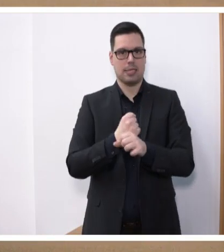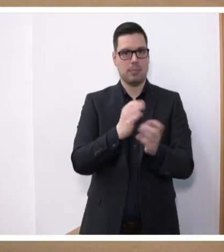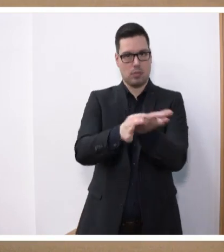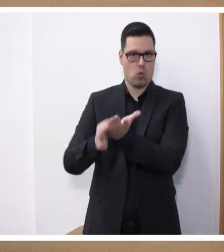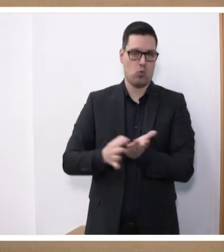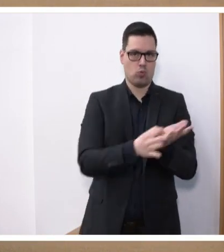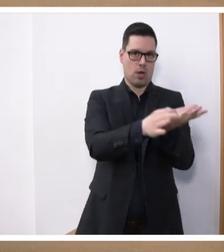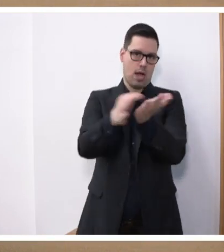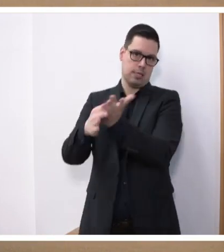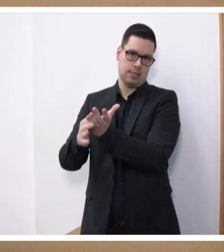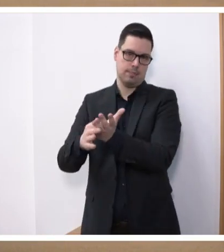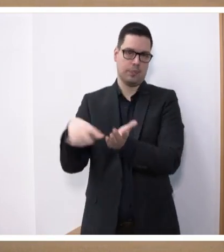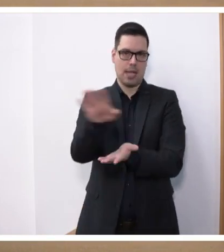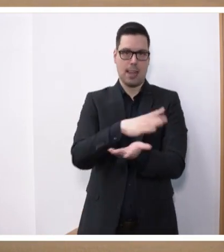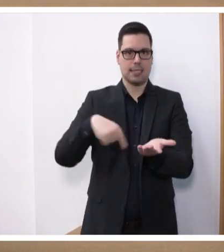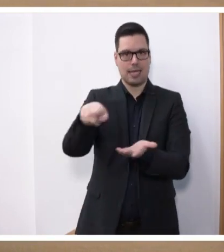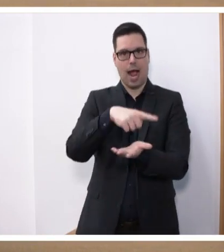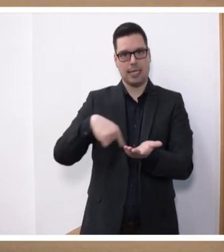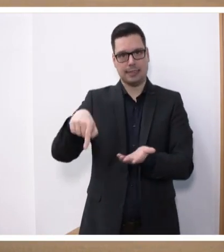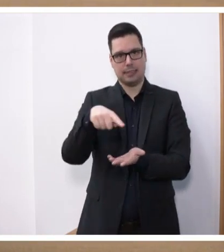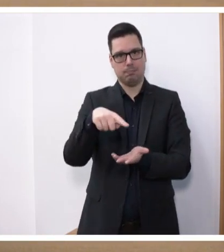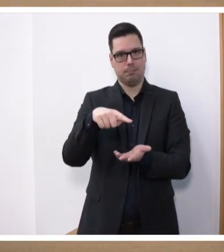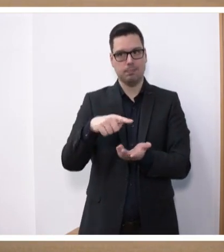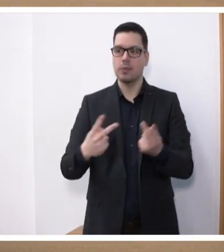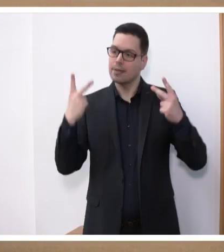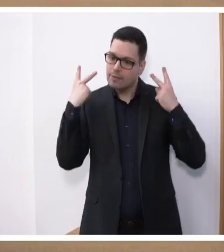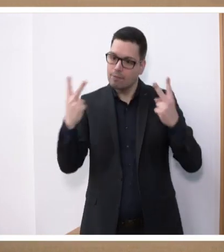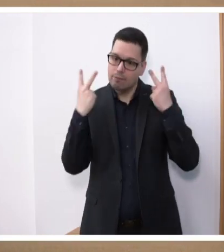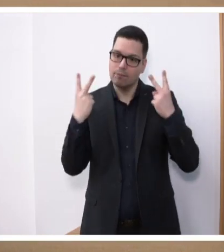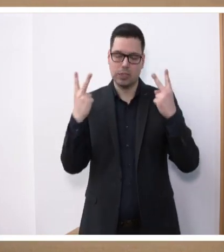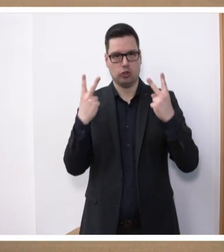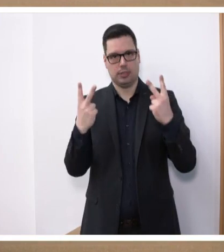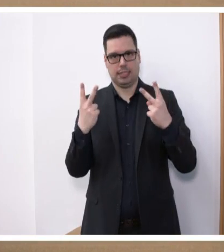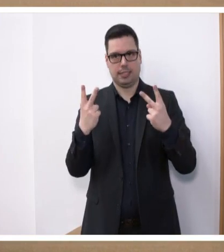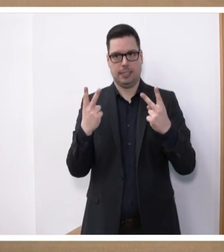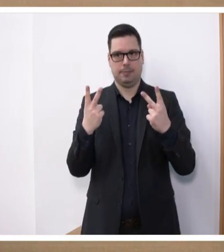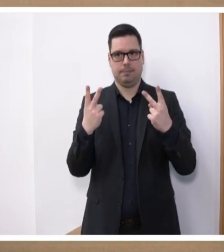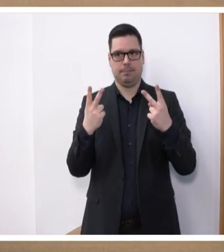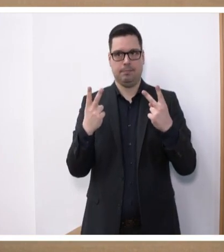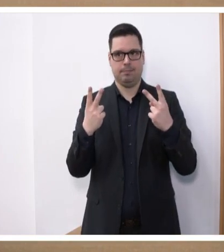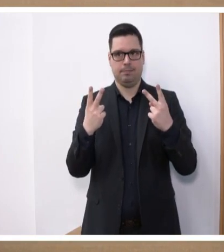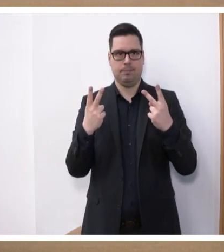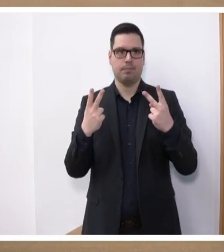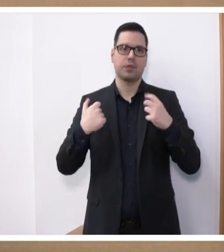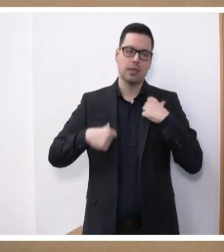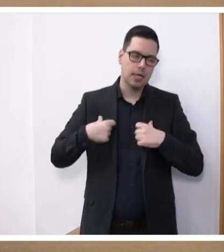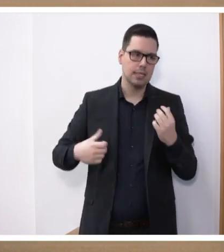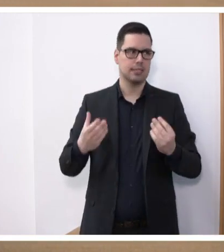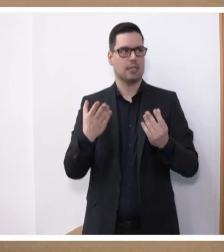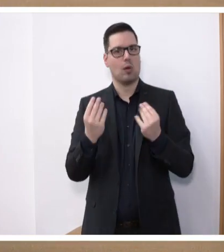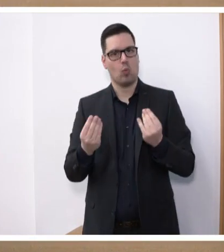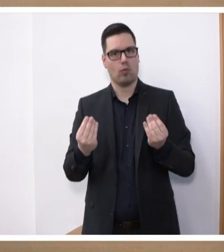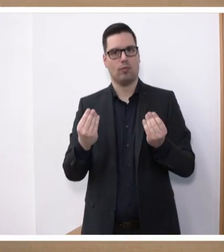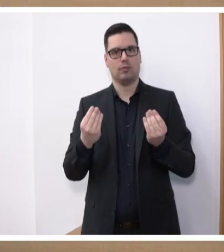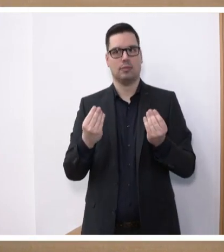Landkreisen. Damit wird ein wichtiger Beitrag geleistet, dieses leider doch oftmals noch ein